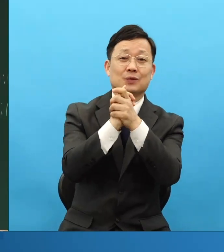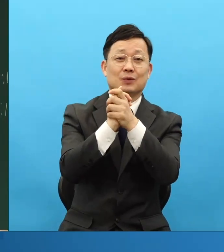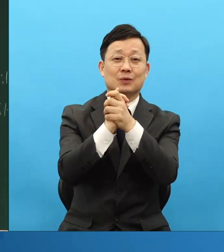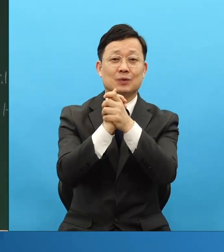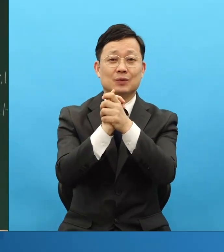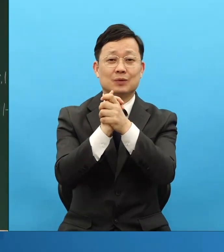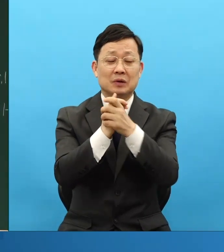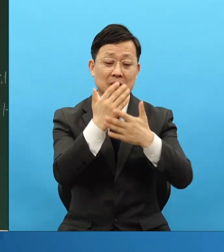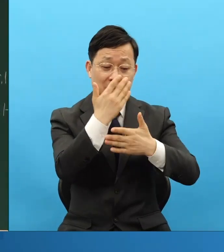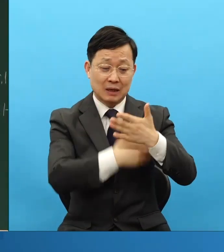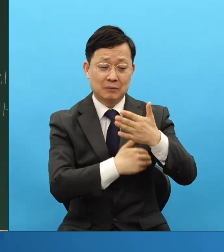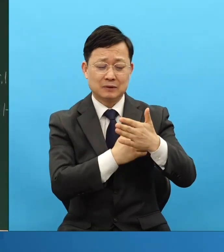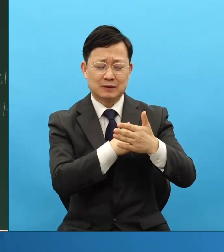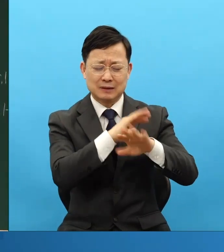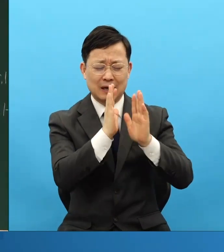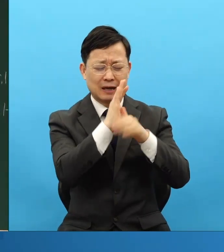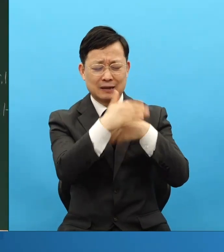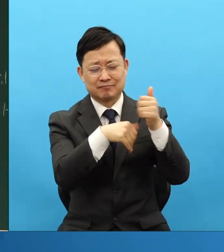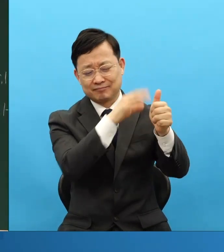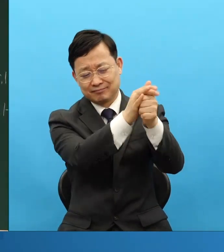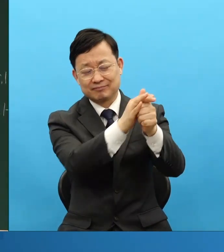나머지 마귀라니까요.